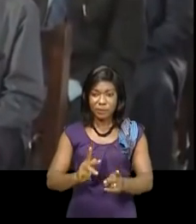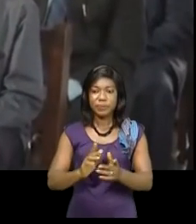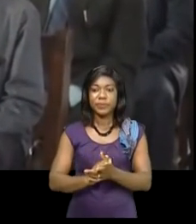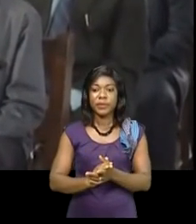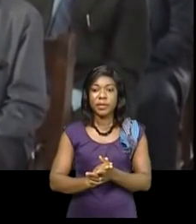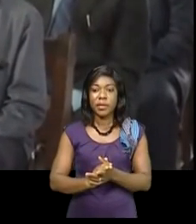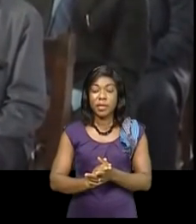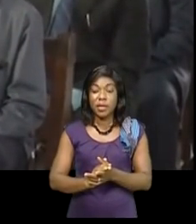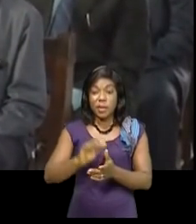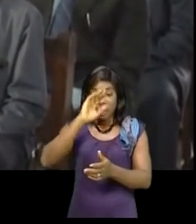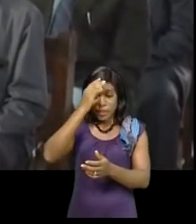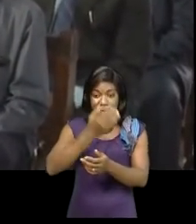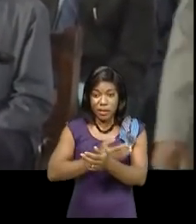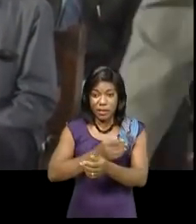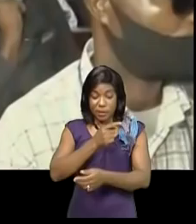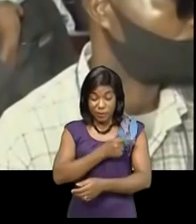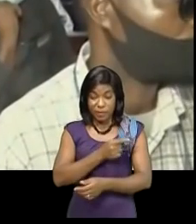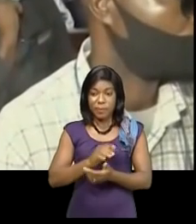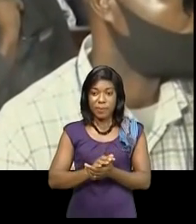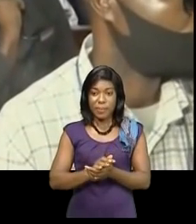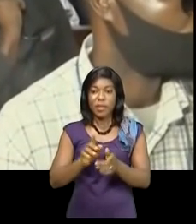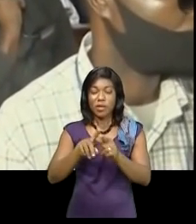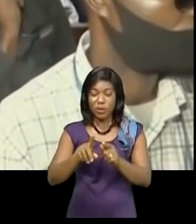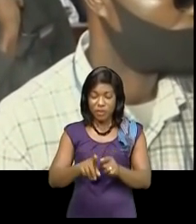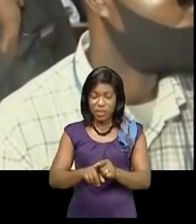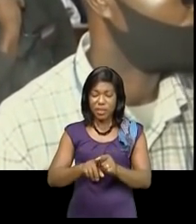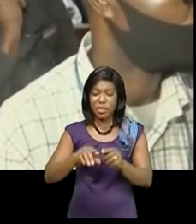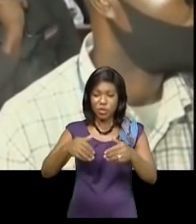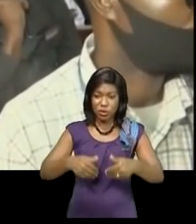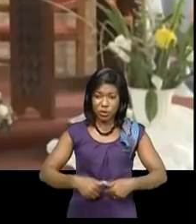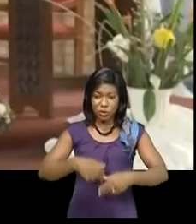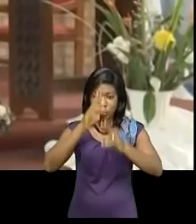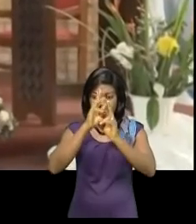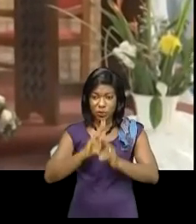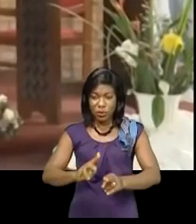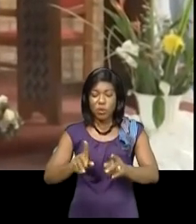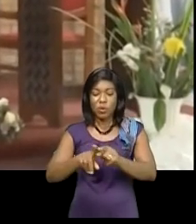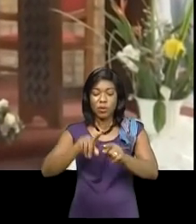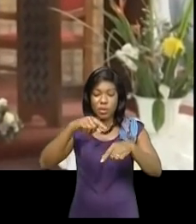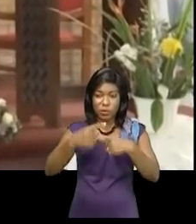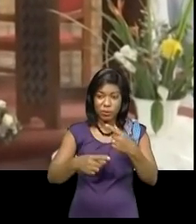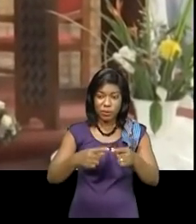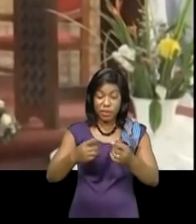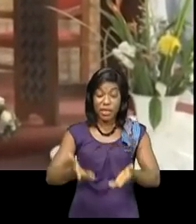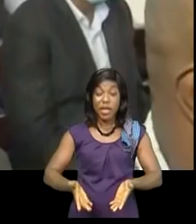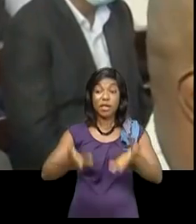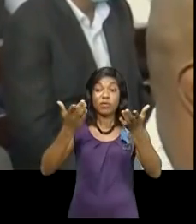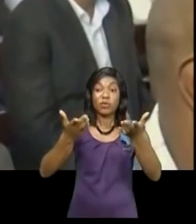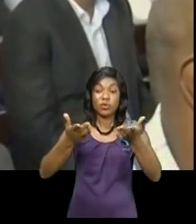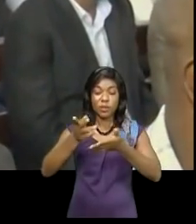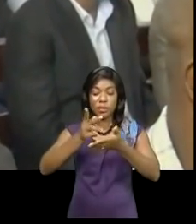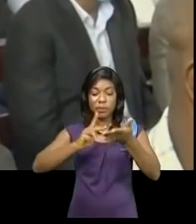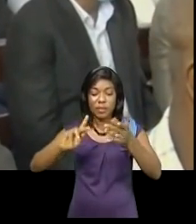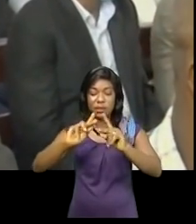Mugui Gizenga, a rédynamisé la jeunesse du Palou, qui l'honore comme celui qui a initié la révolution culturelle du parti.